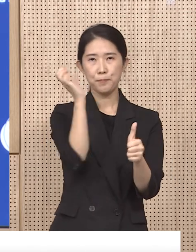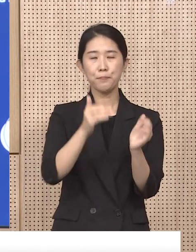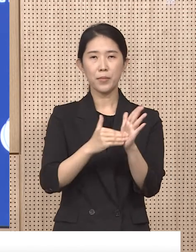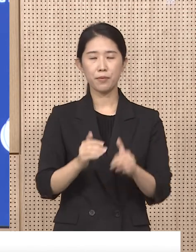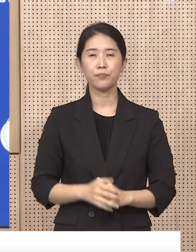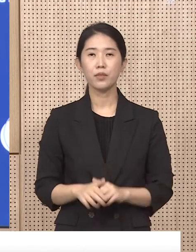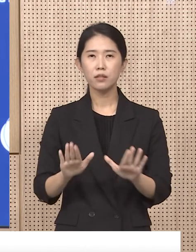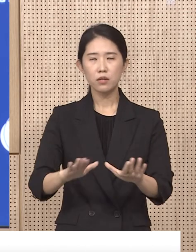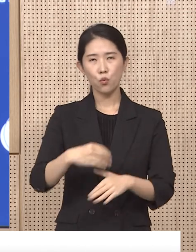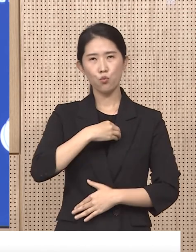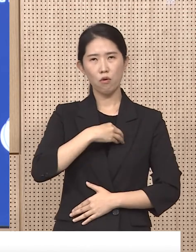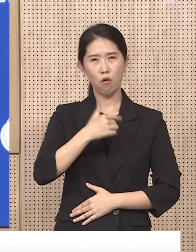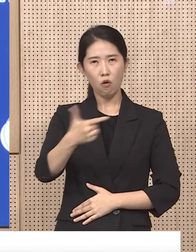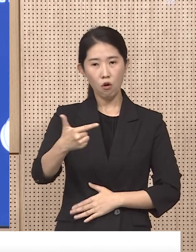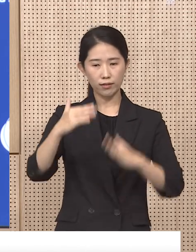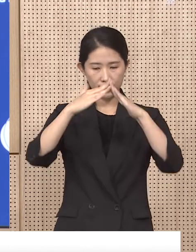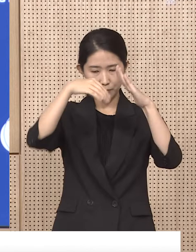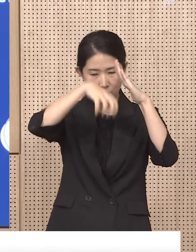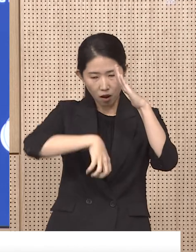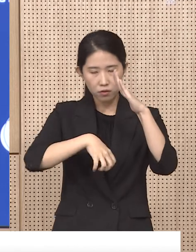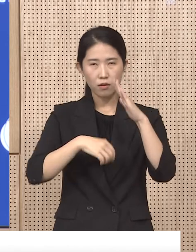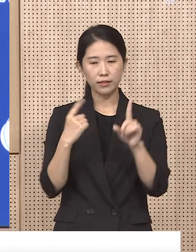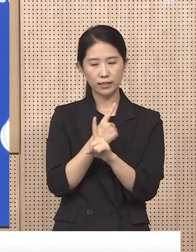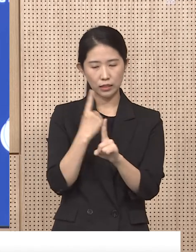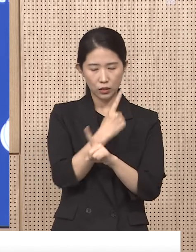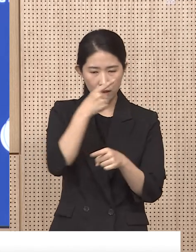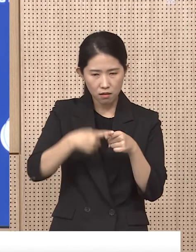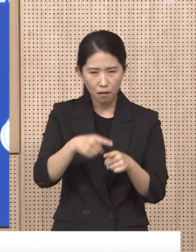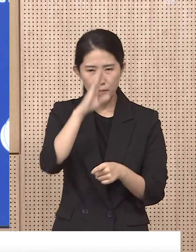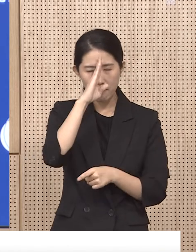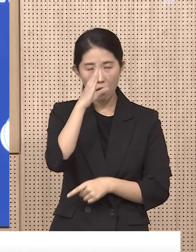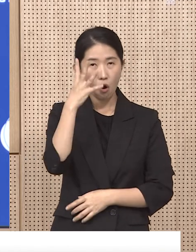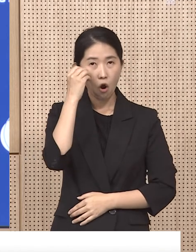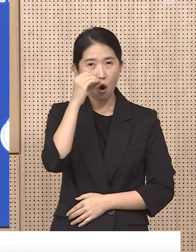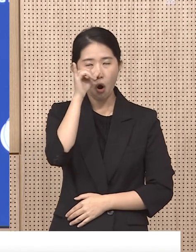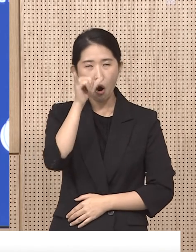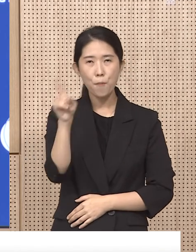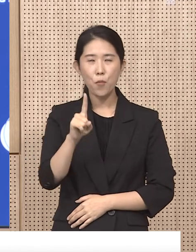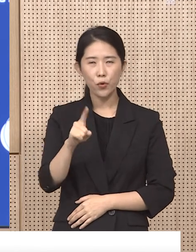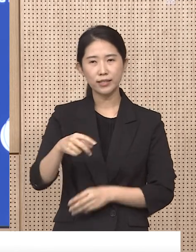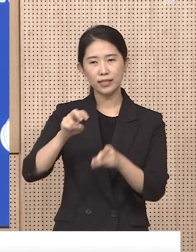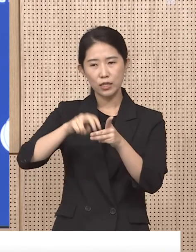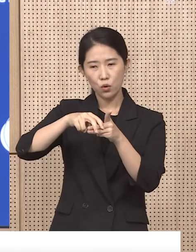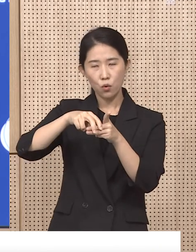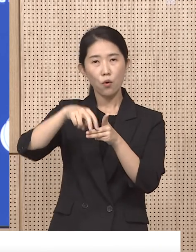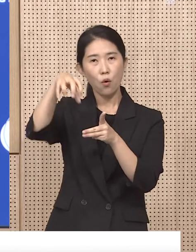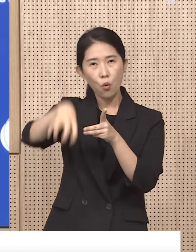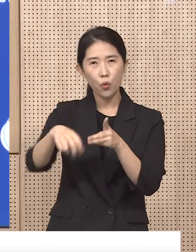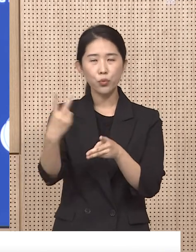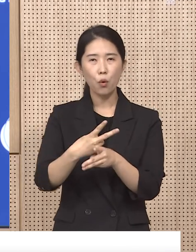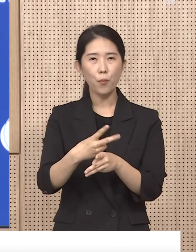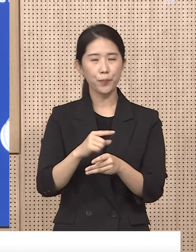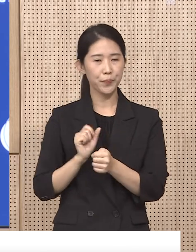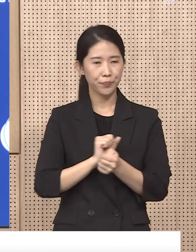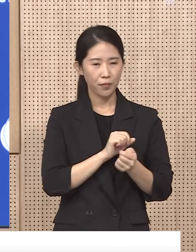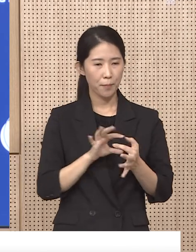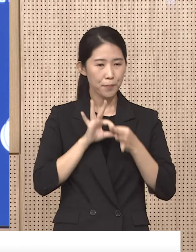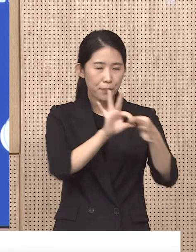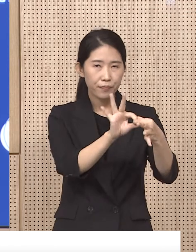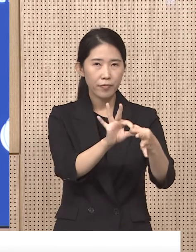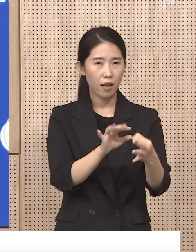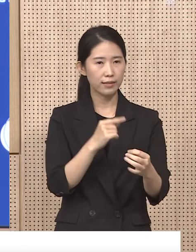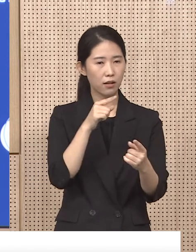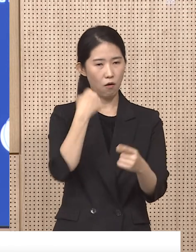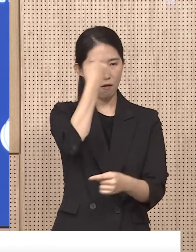현재 고위험군이 재택치료 중 정상이 있을 경우에 호흡기 환자진료센터나 원스톱진료기관 방문을 통해 대면 진료를